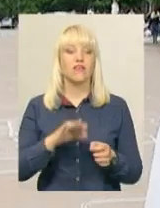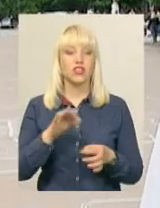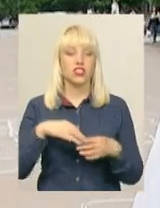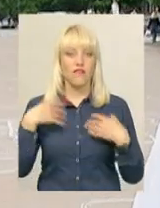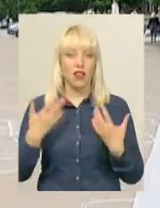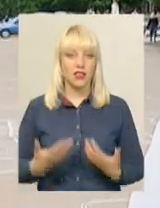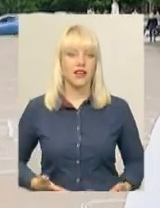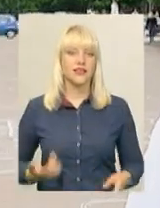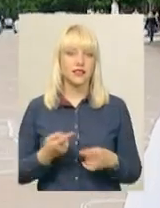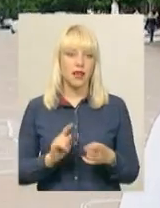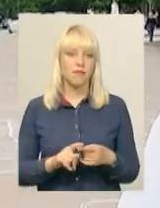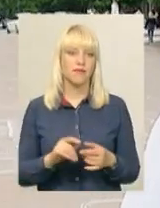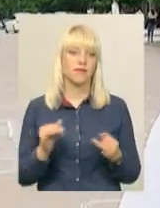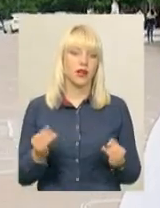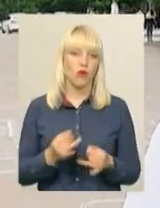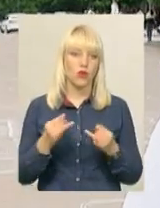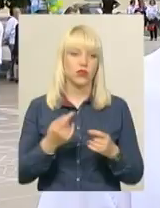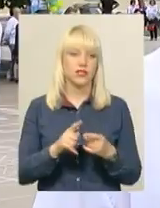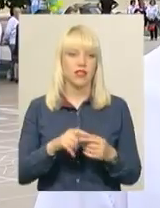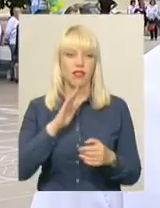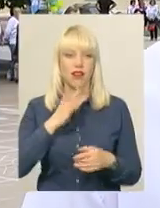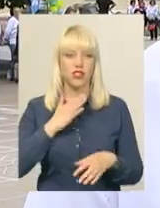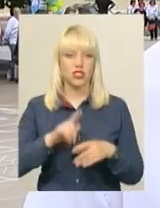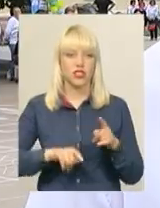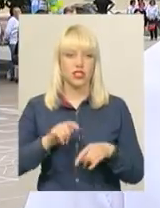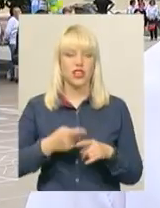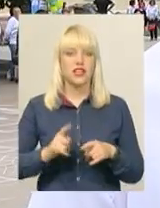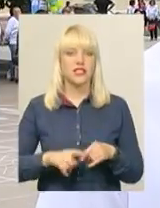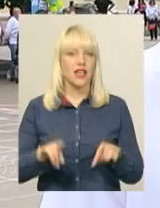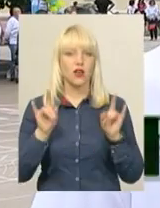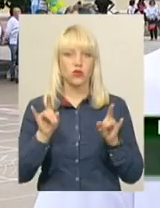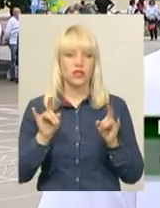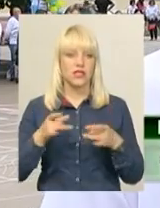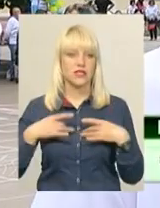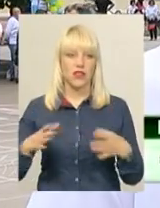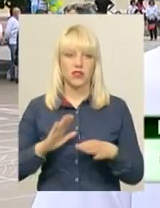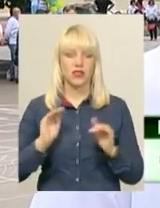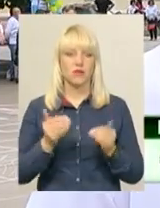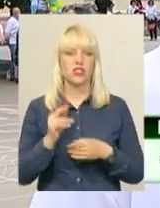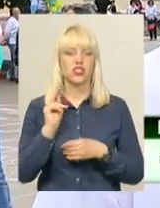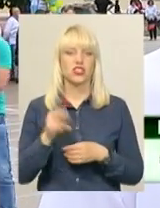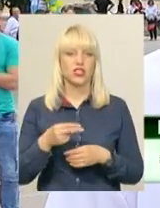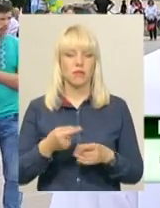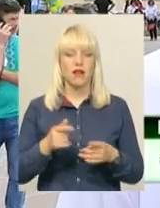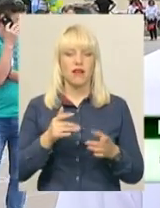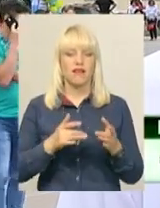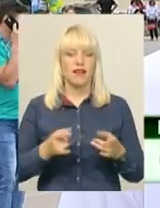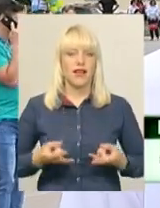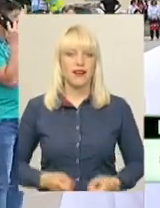прикольно. Це є наше, це є рідне. Це все-таки круте свято, не менше, ніж там Різдво чи Паска.